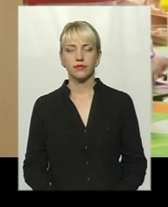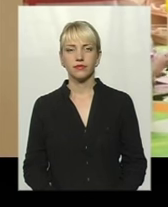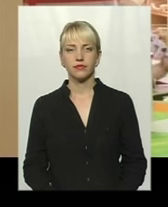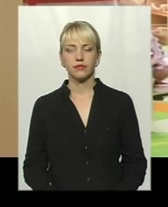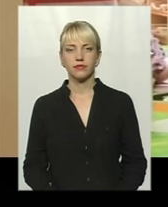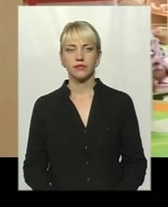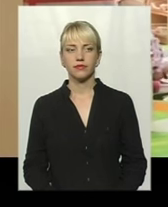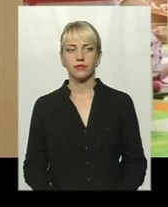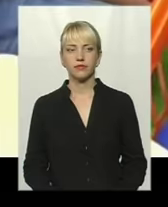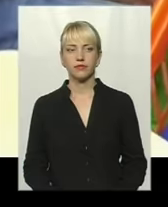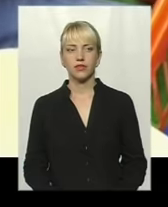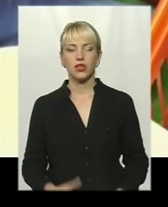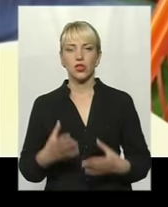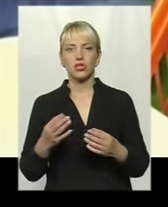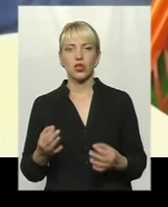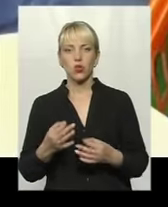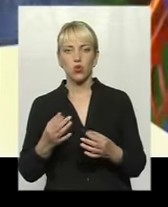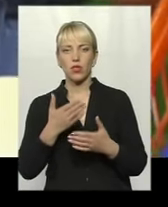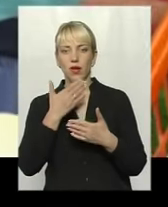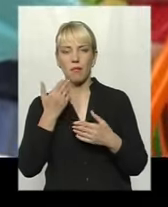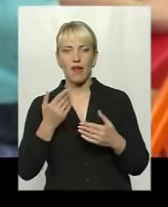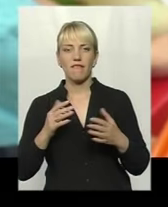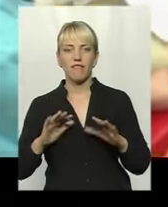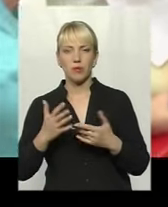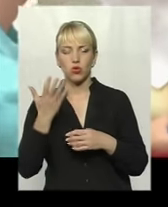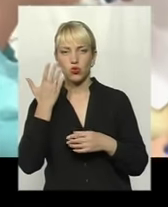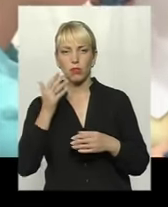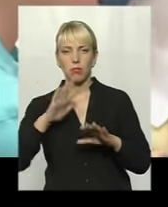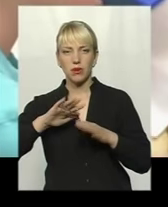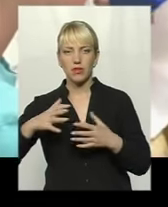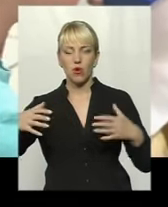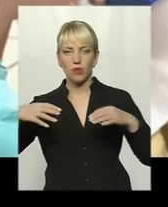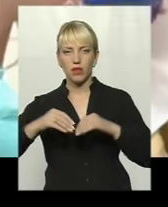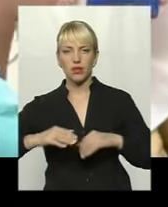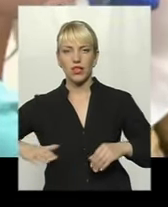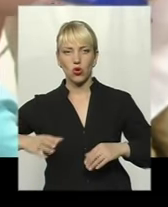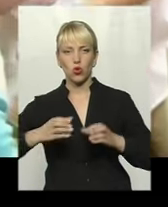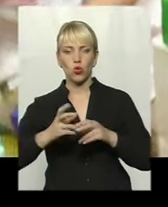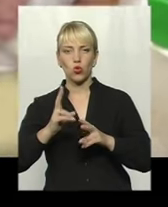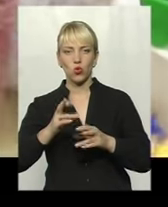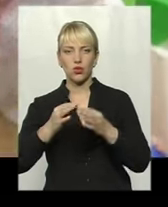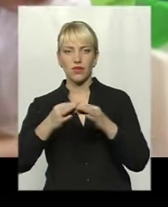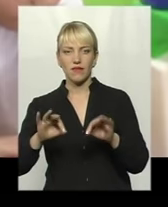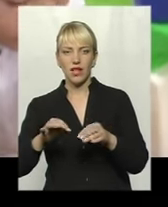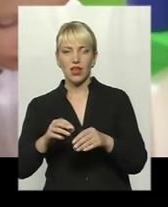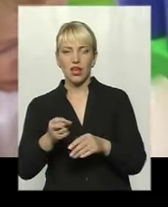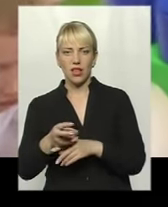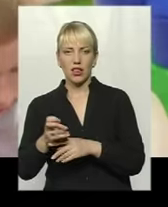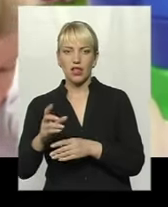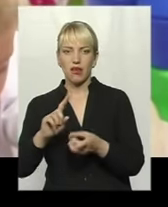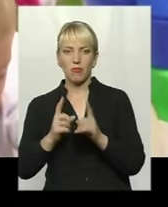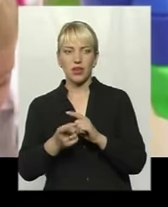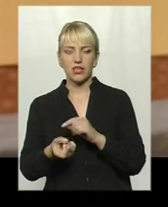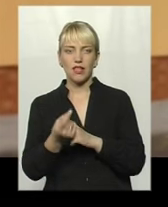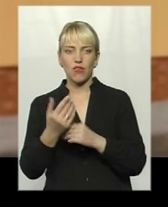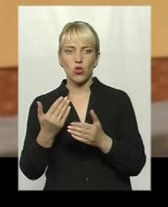В нас ще ні одного немає випадку, що після об'єднання територіальної громади, щоб когось звільнили. Навпаки, з'явилися нові робочі